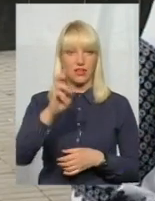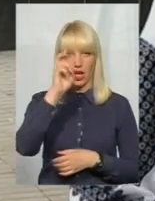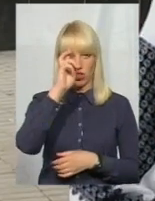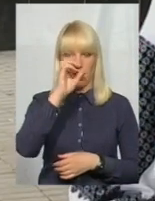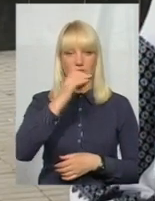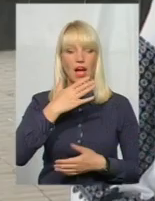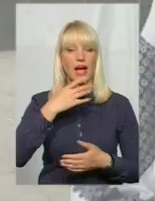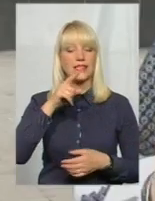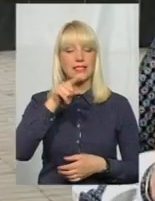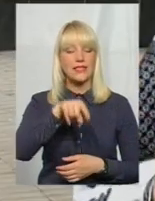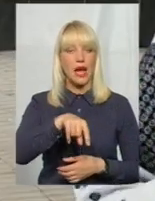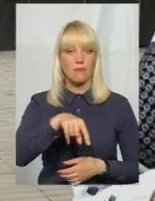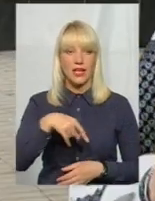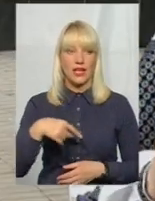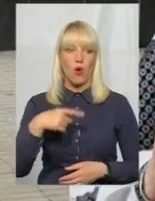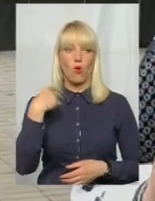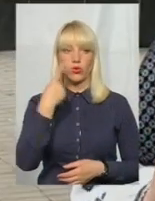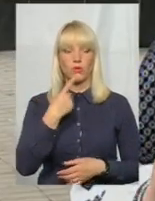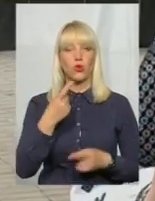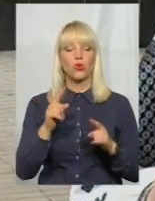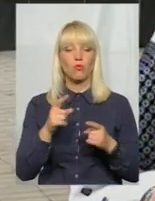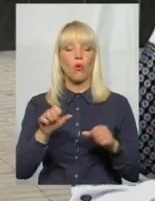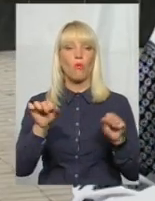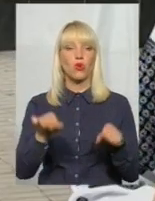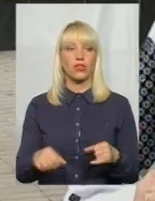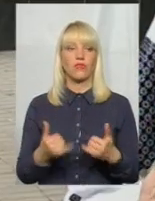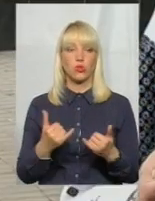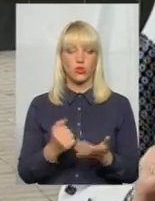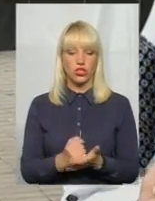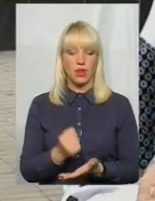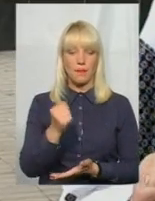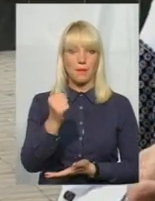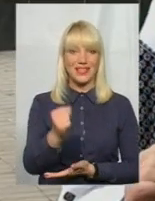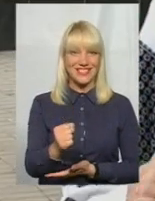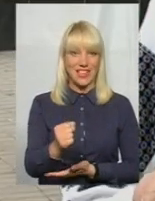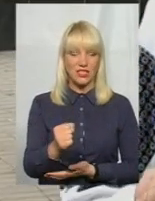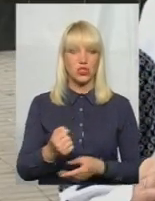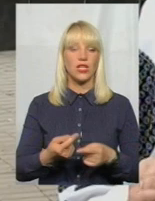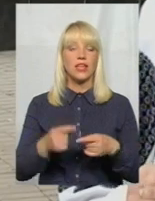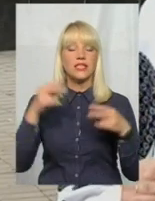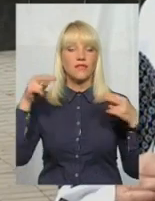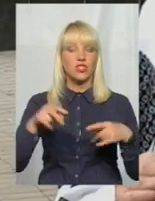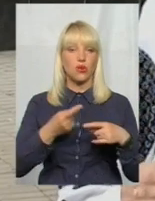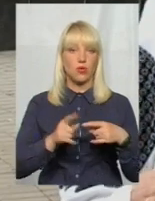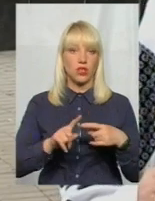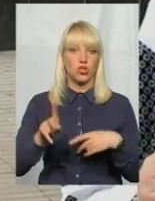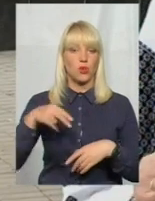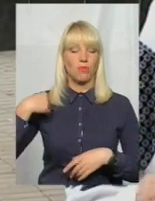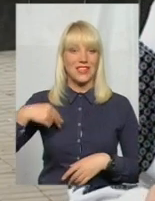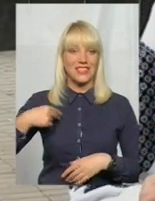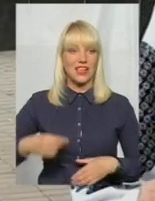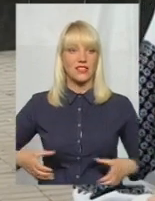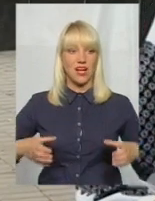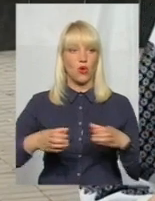особисті. Через те можливе сьогоднішнє призначення свідчить про те, що президентська команда